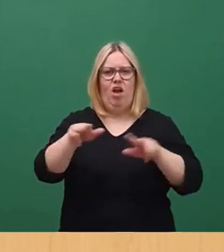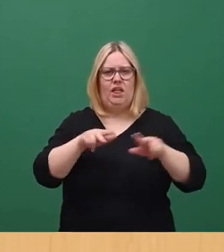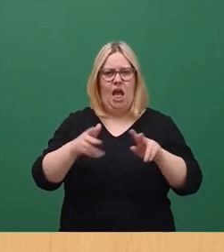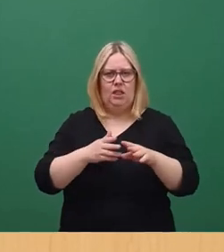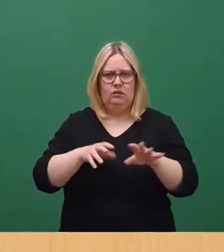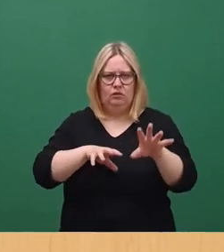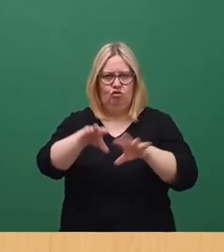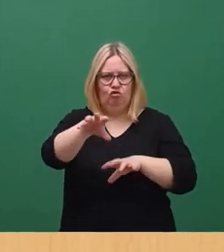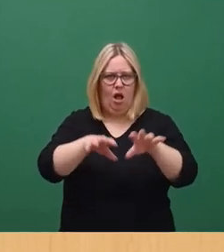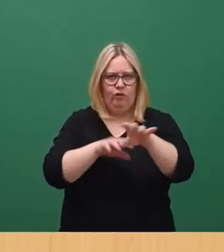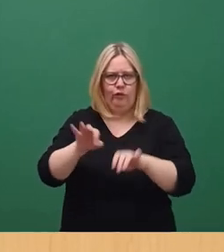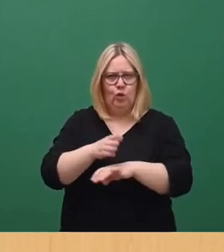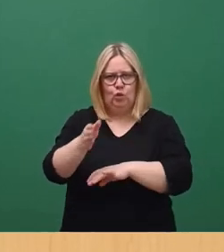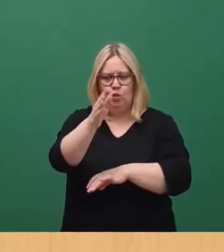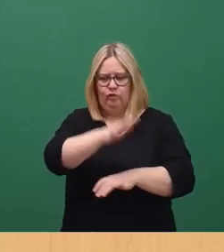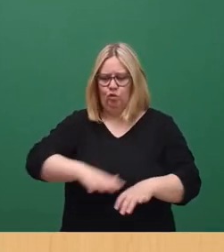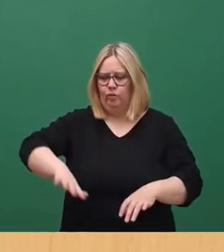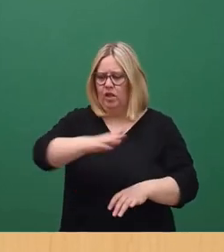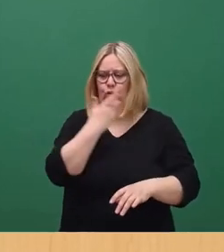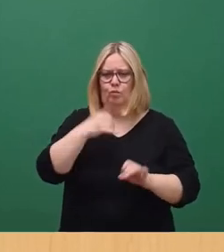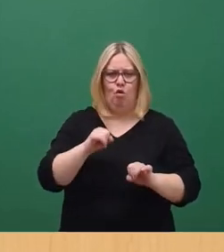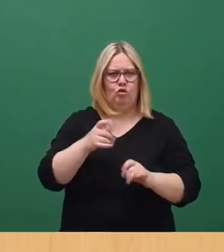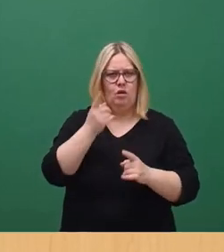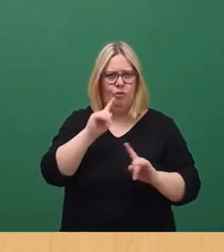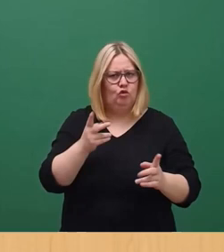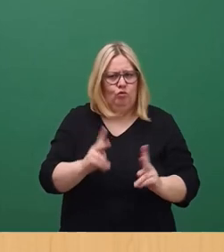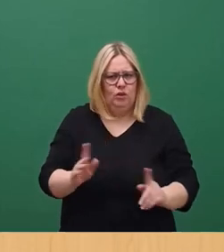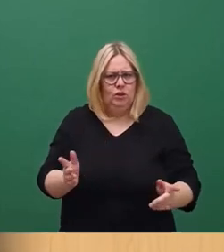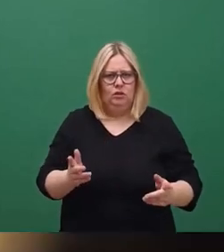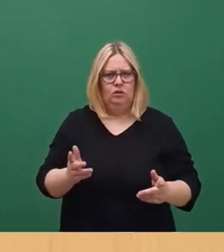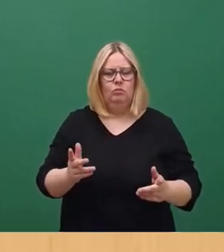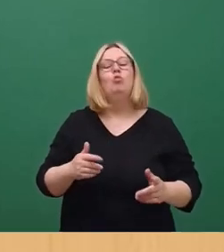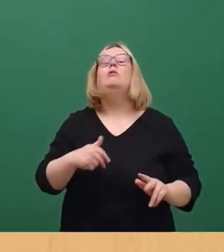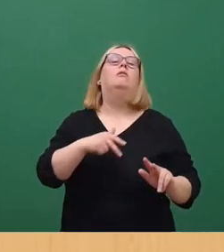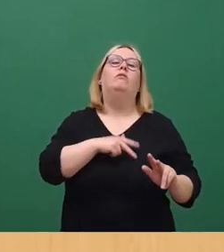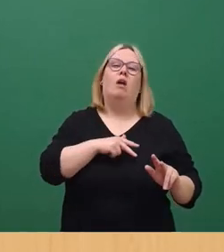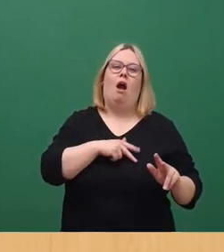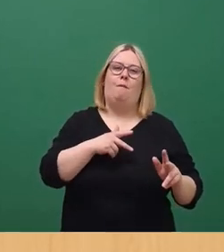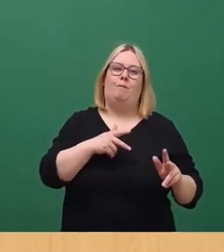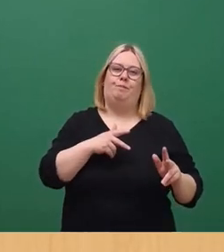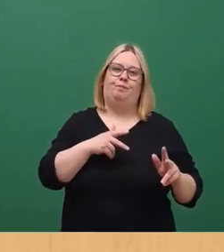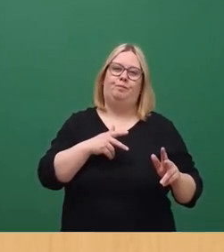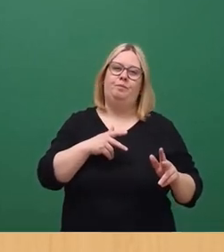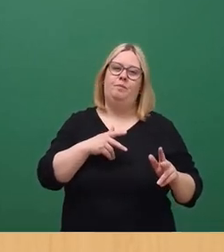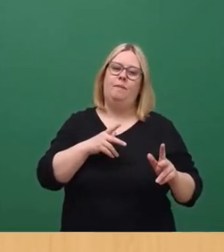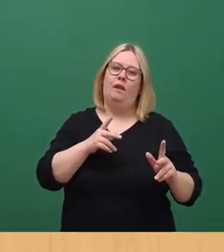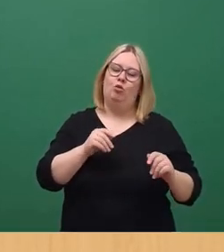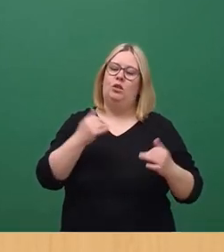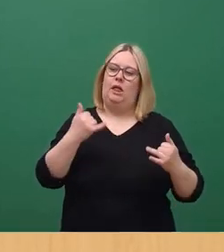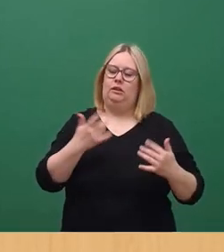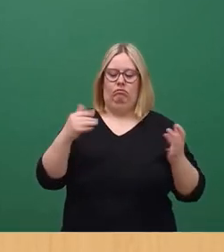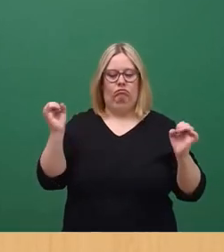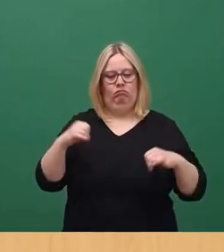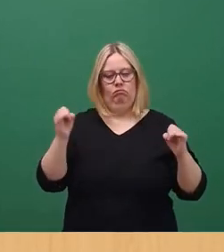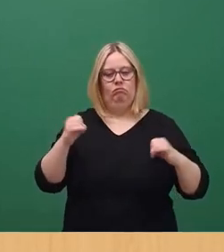Umfeldgestaltung nicht möglich wäre. Dem ist nicht so. Sondern im Gegenteil wurde sich verständigt, dass